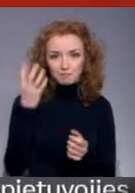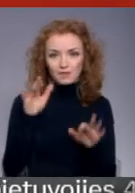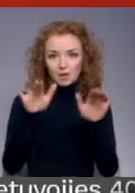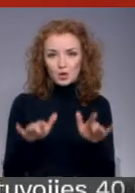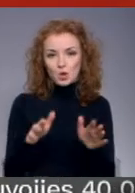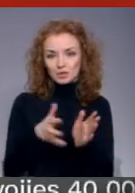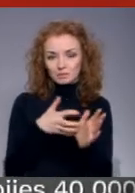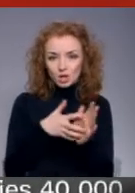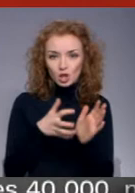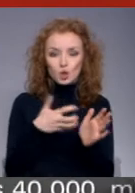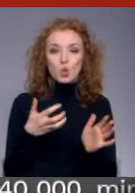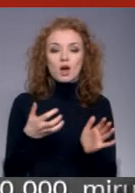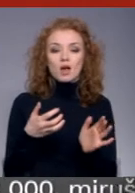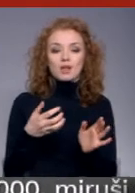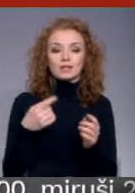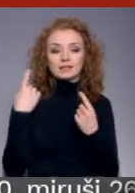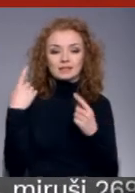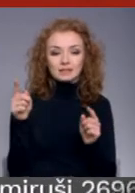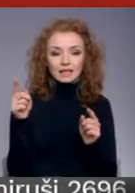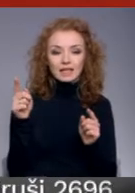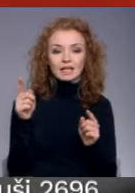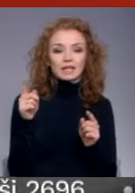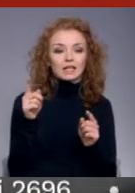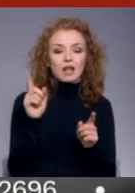tu, citi ir uz jūs, citi pat no daudz.